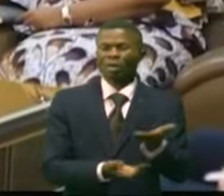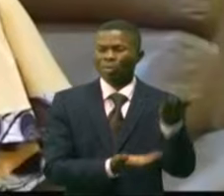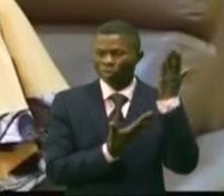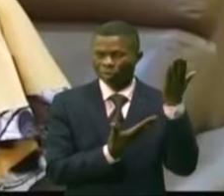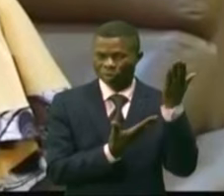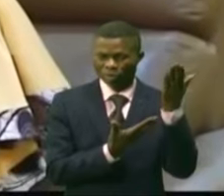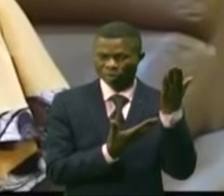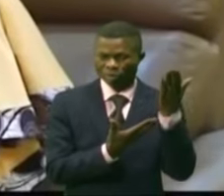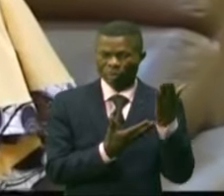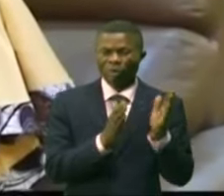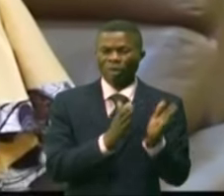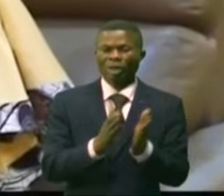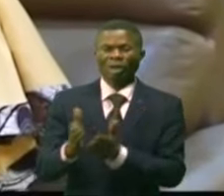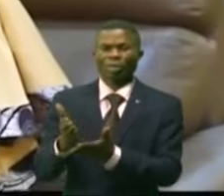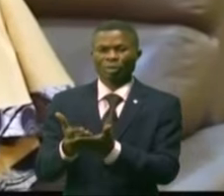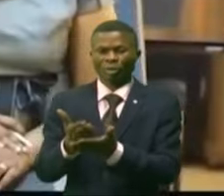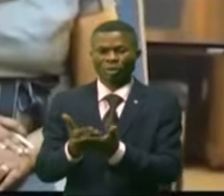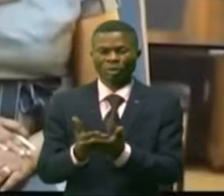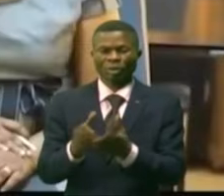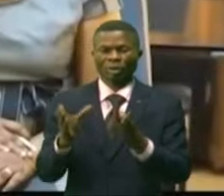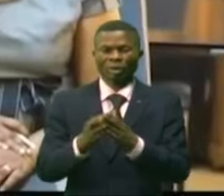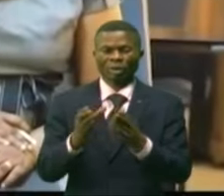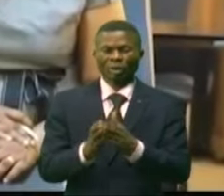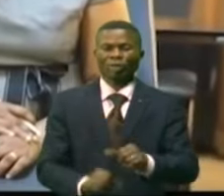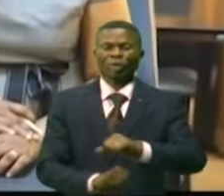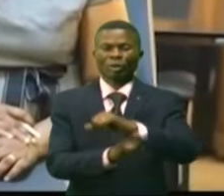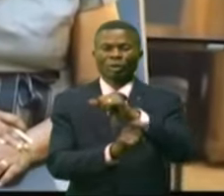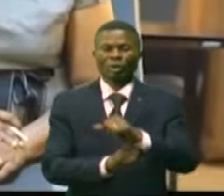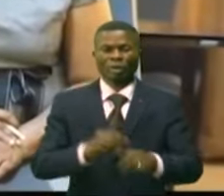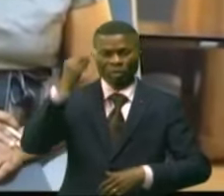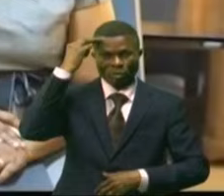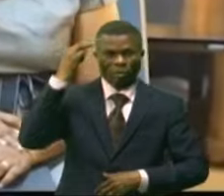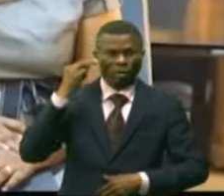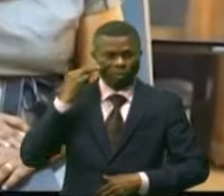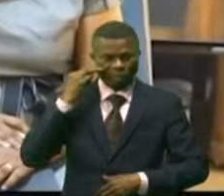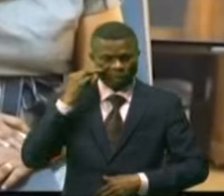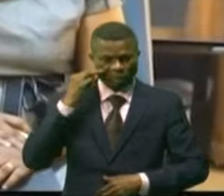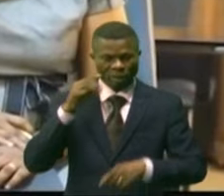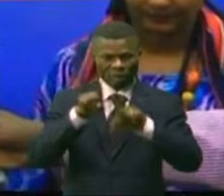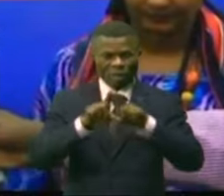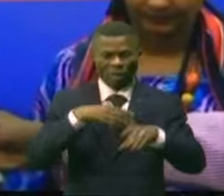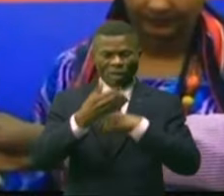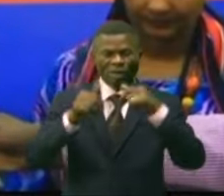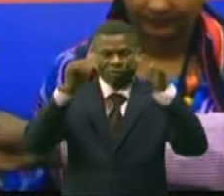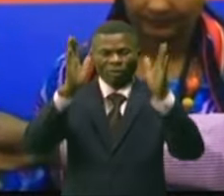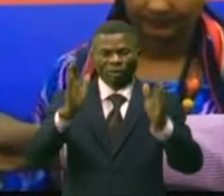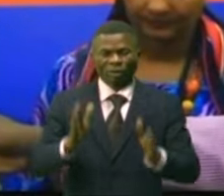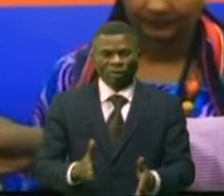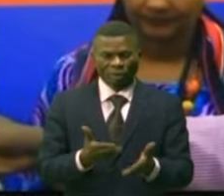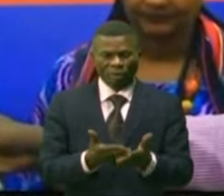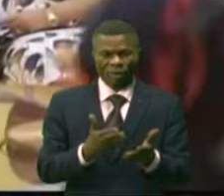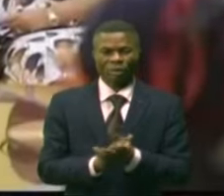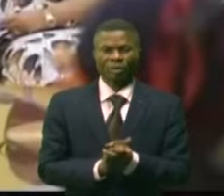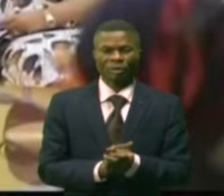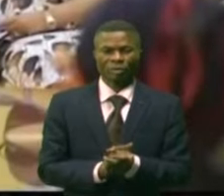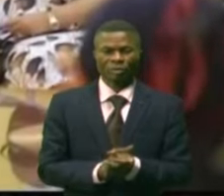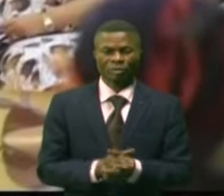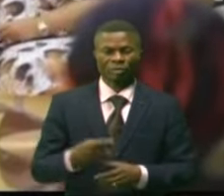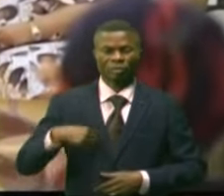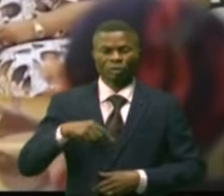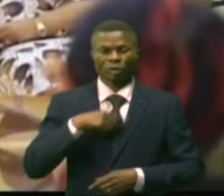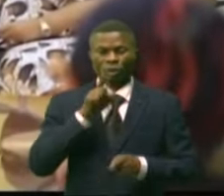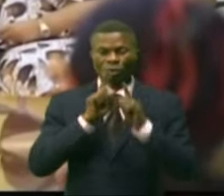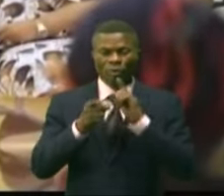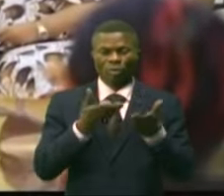qui seront développés avec les concours du ministère français des affaires étrangères. Nous voulions faire le point avec la ministre sur